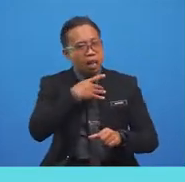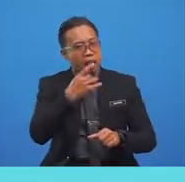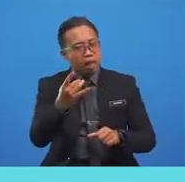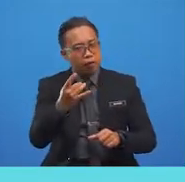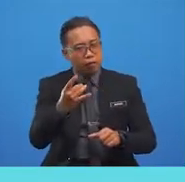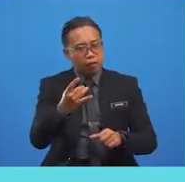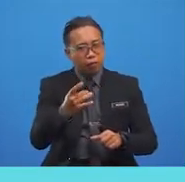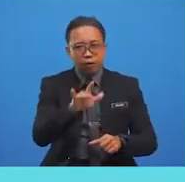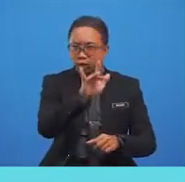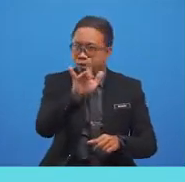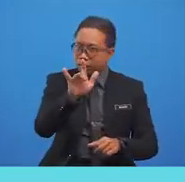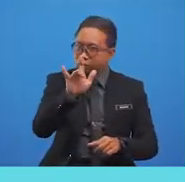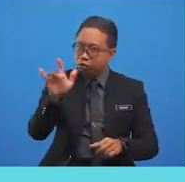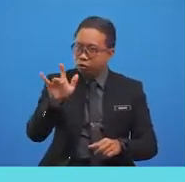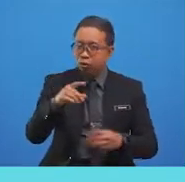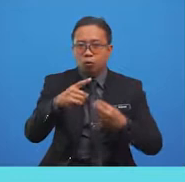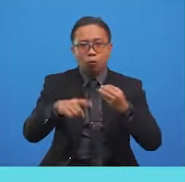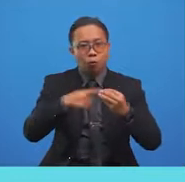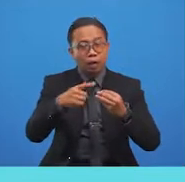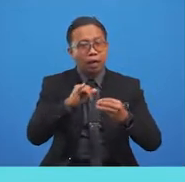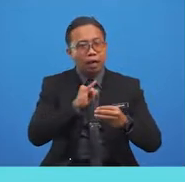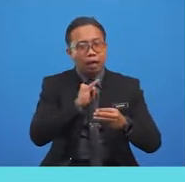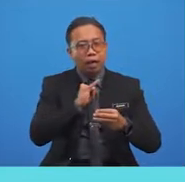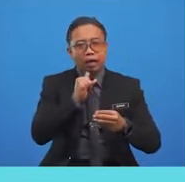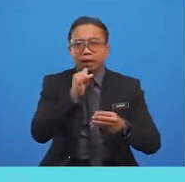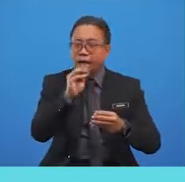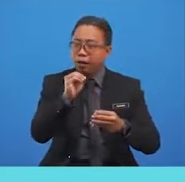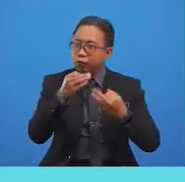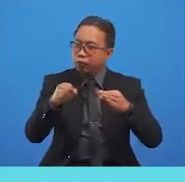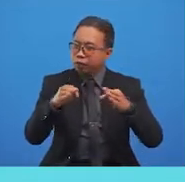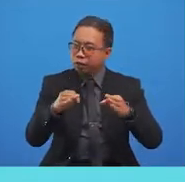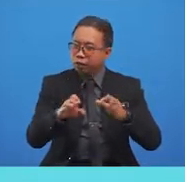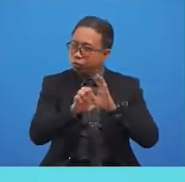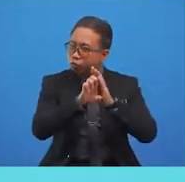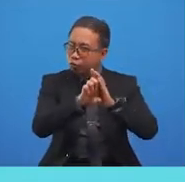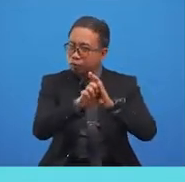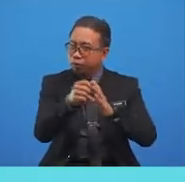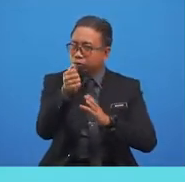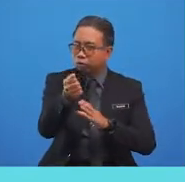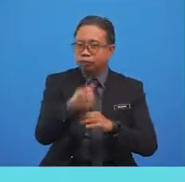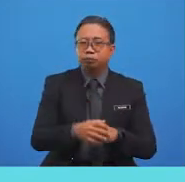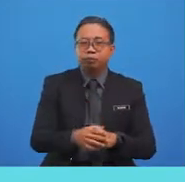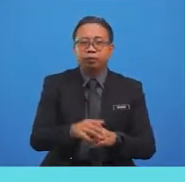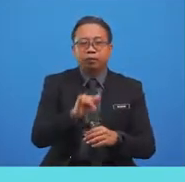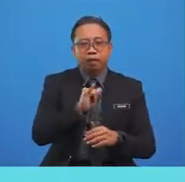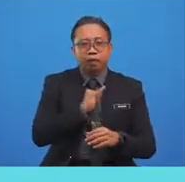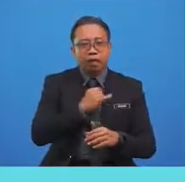what when I am free. So here is one example for you. I love